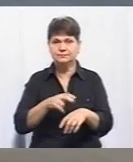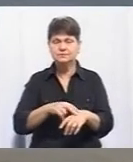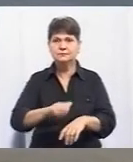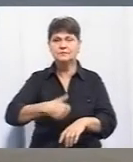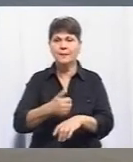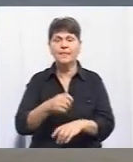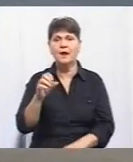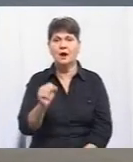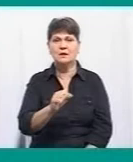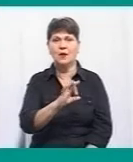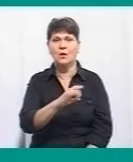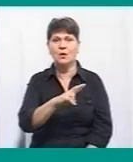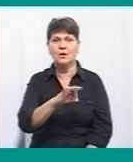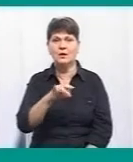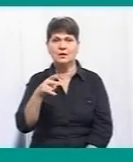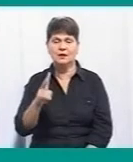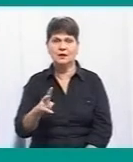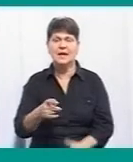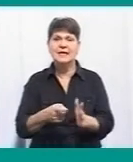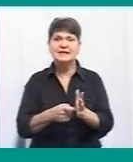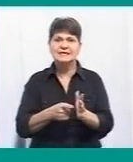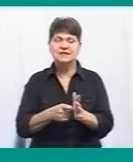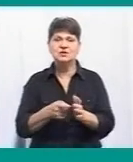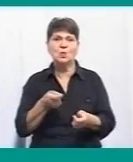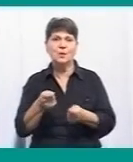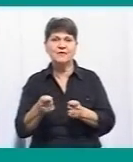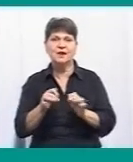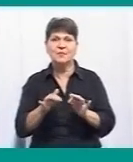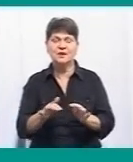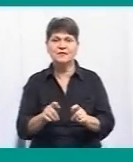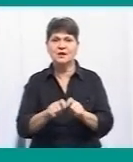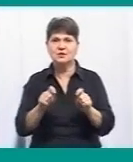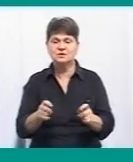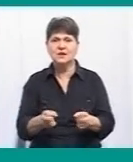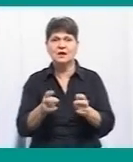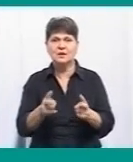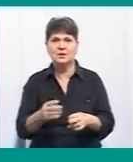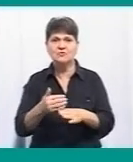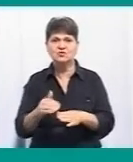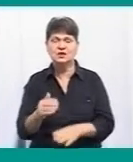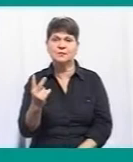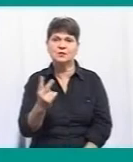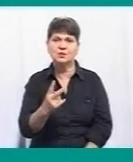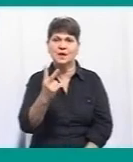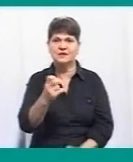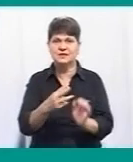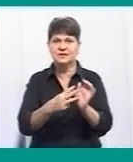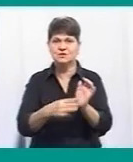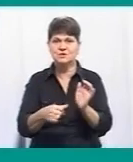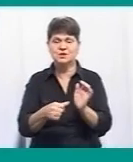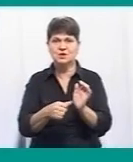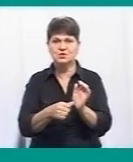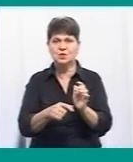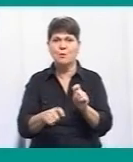області Анна Олійник. Слідчим управлінням поліції розслідується кримінальне провадження відкрите за частиною 2 статті 286.